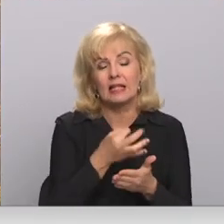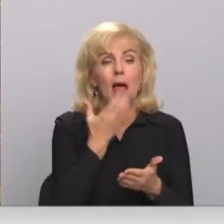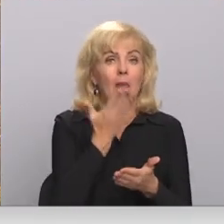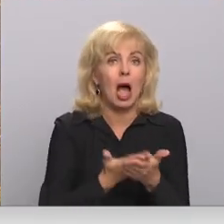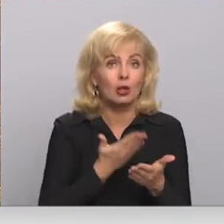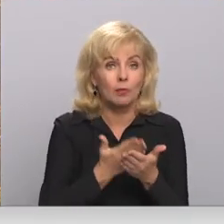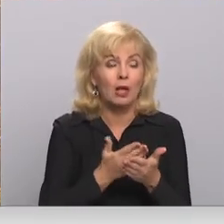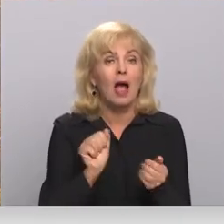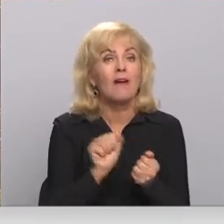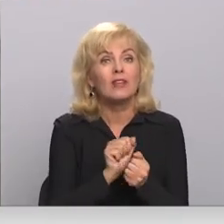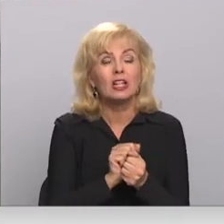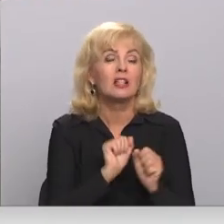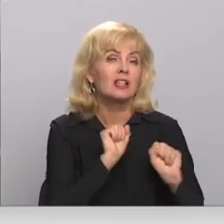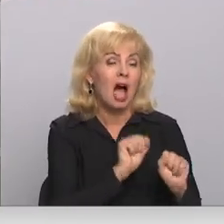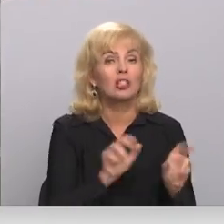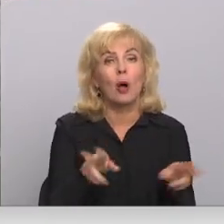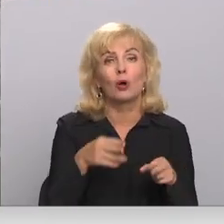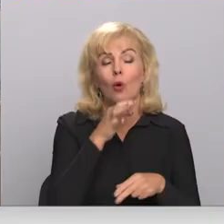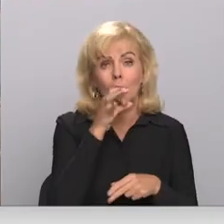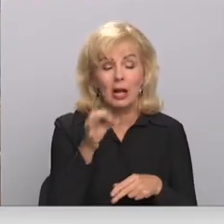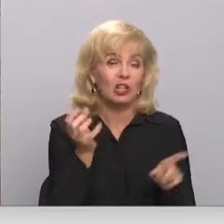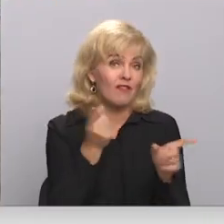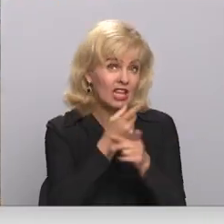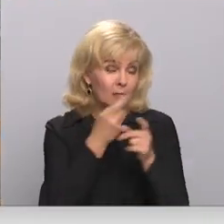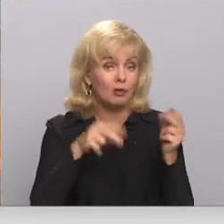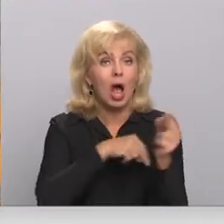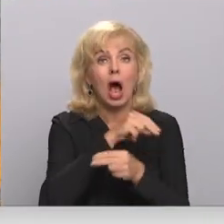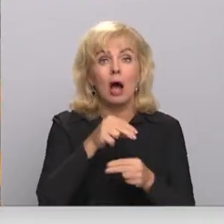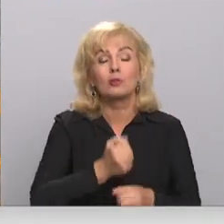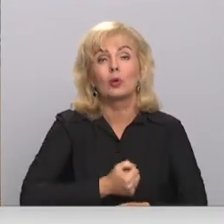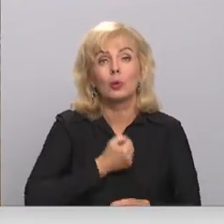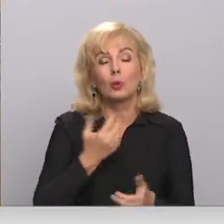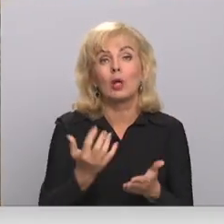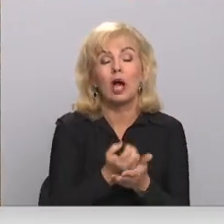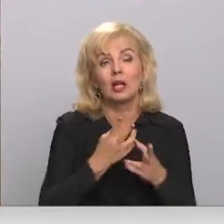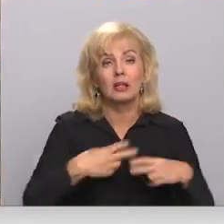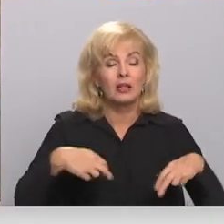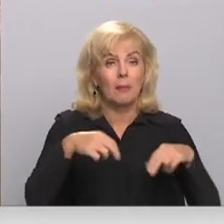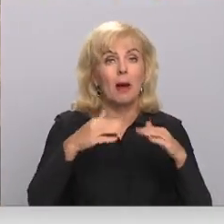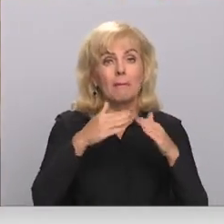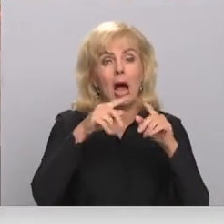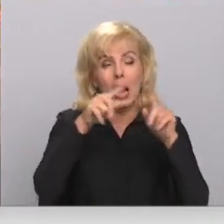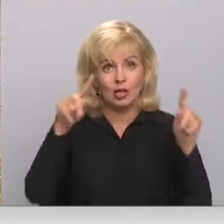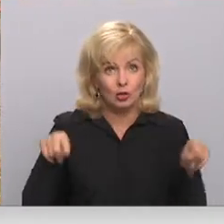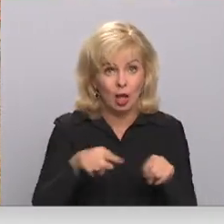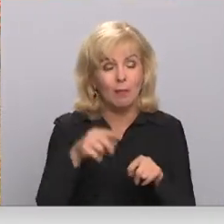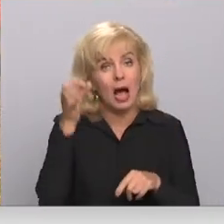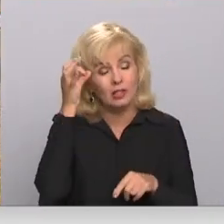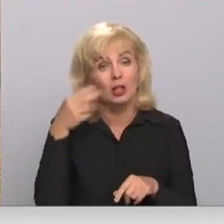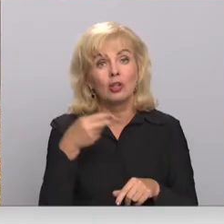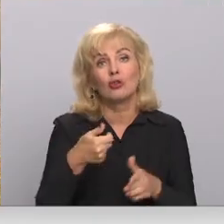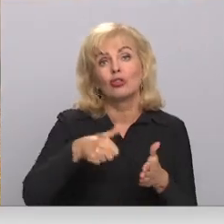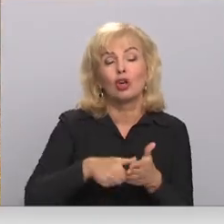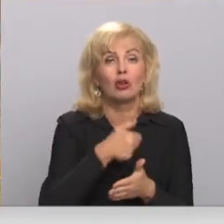Vides aizsardzības klubā atbildi – informācija par šādām apspriedēm grūti atrast departamentu mājaslapās. Un atminoties 2016.